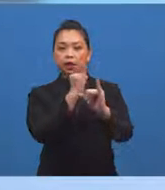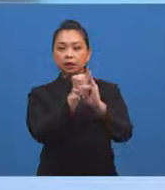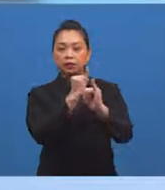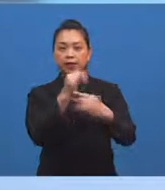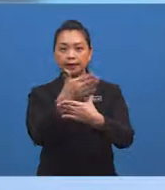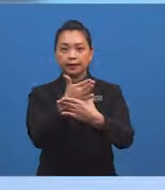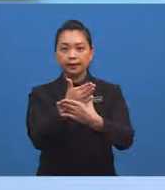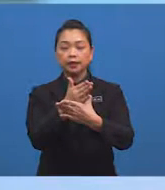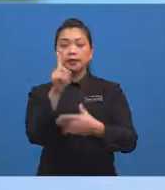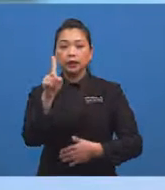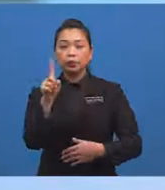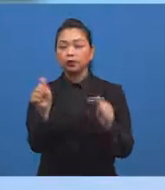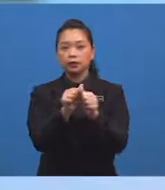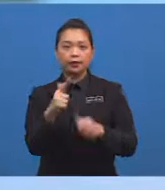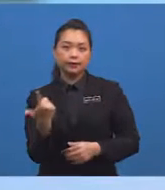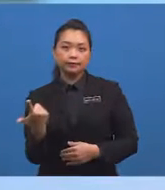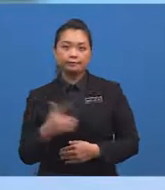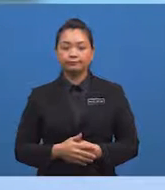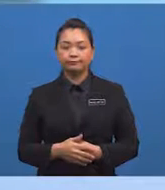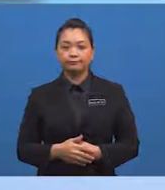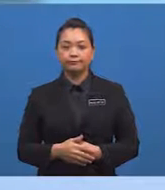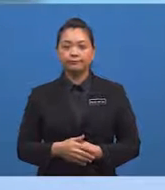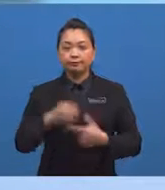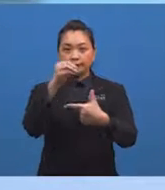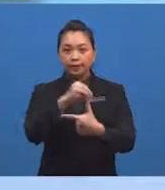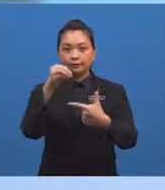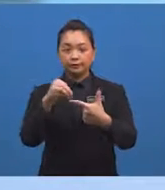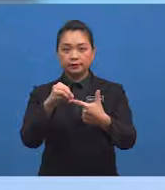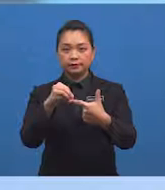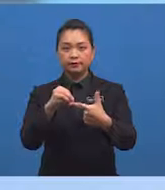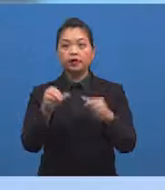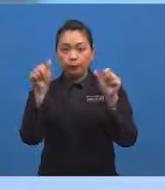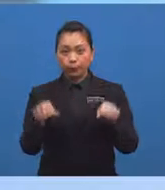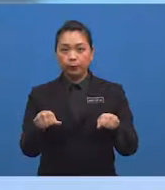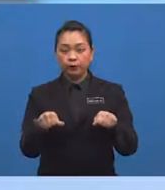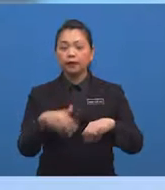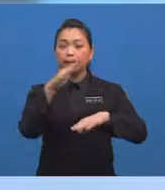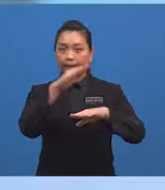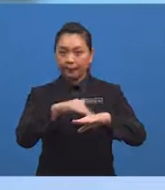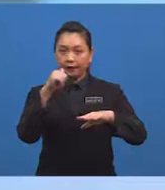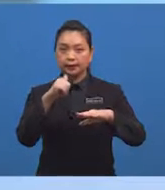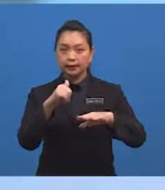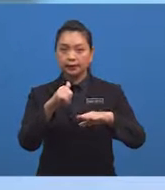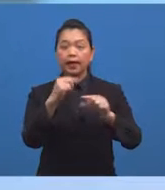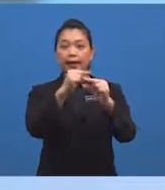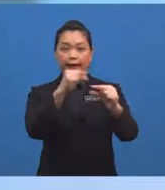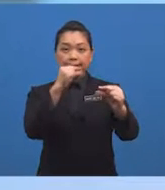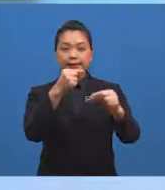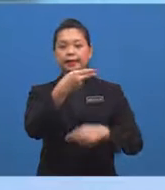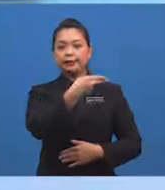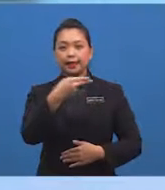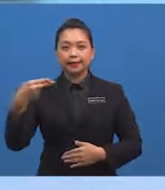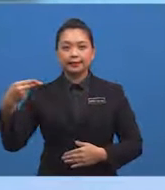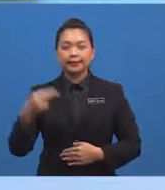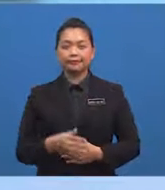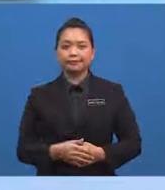antara satu sama lain Atau dikenali juga sebagai garis